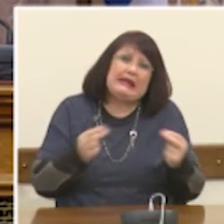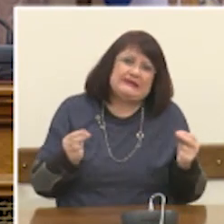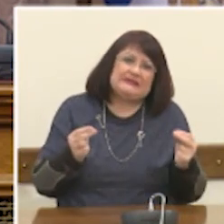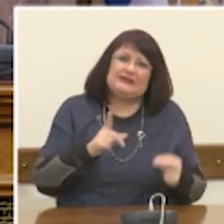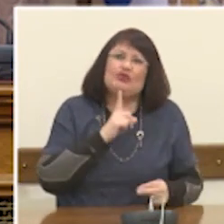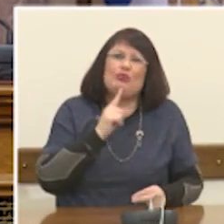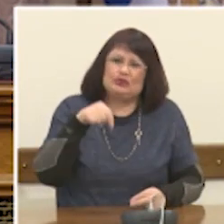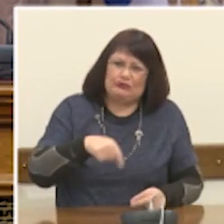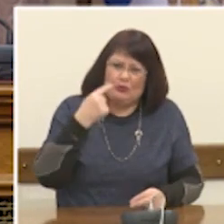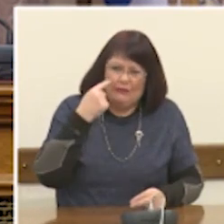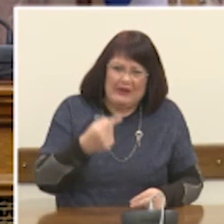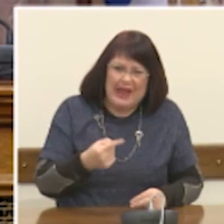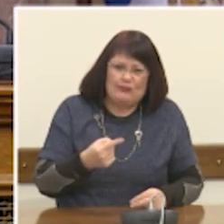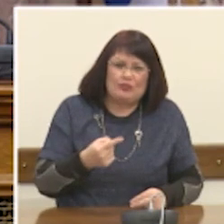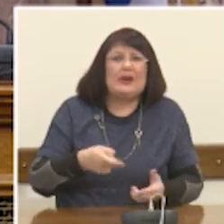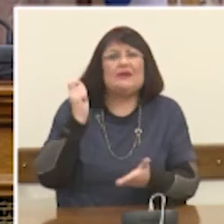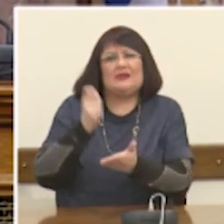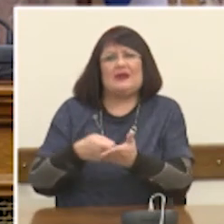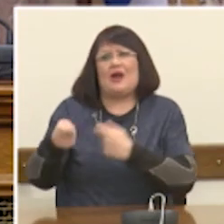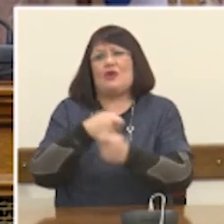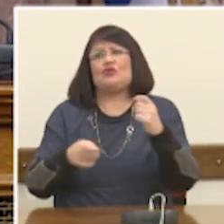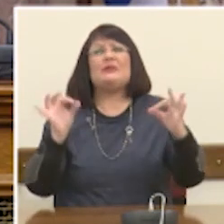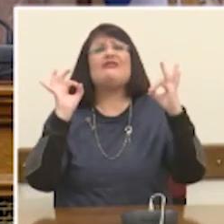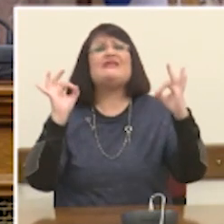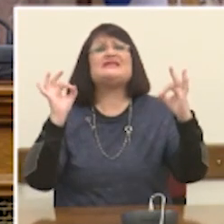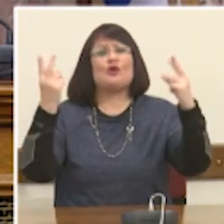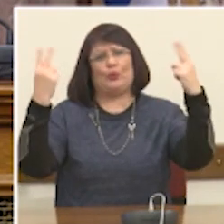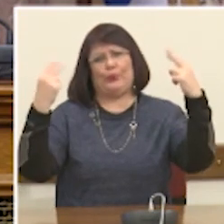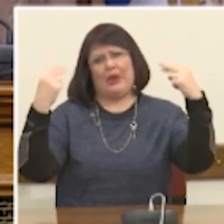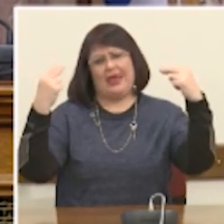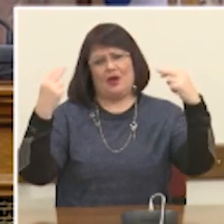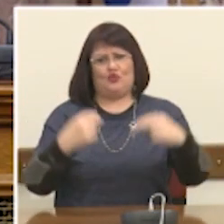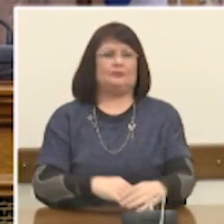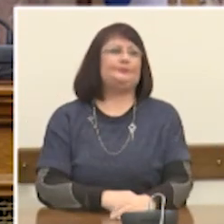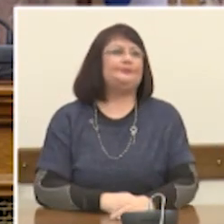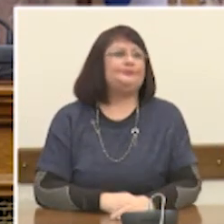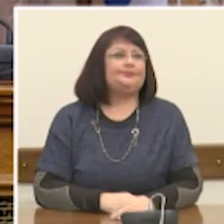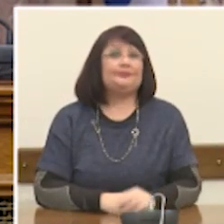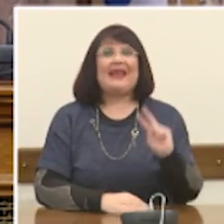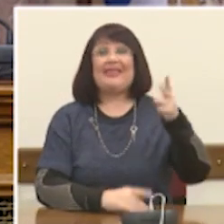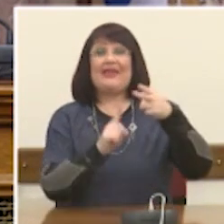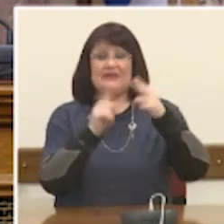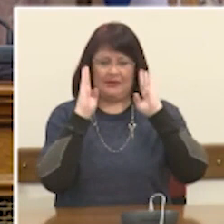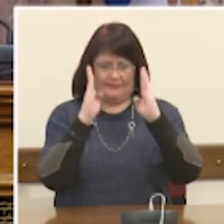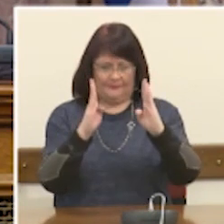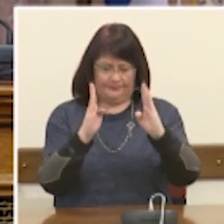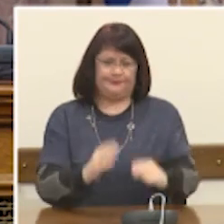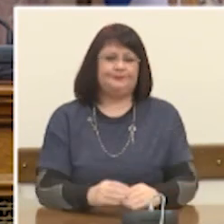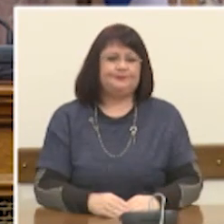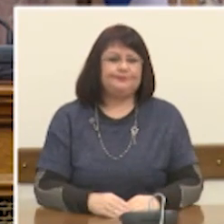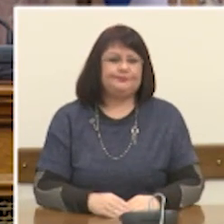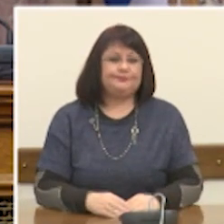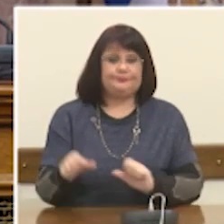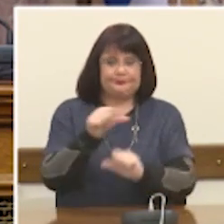στην αγορά του φυσικού αερίου. Κατεύθυνση δεύτερη. Η αναγέννηση